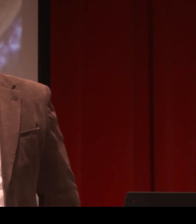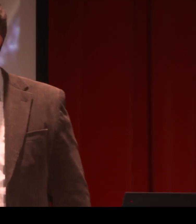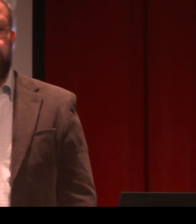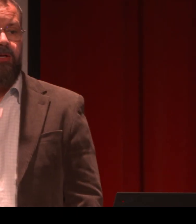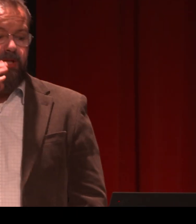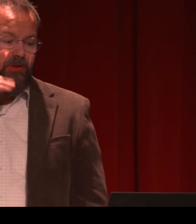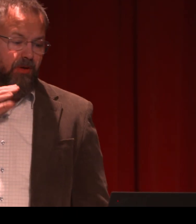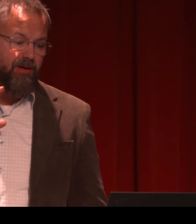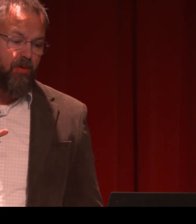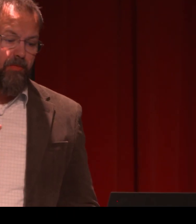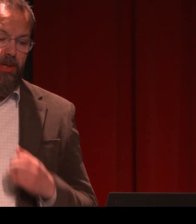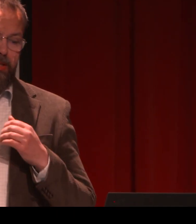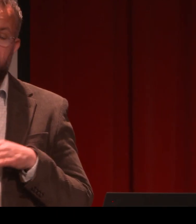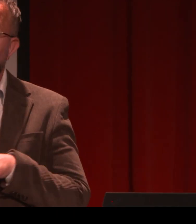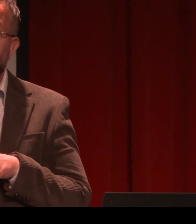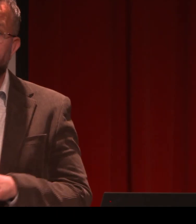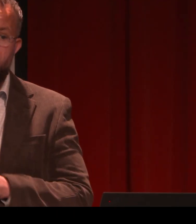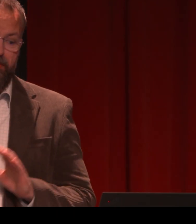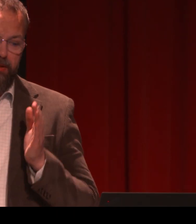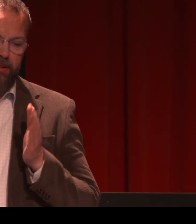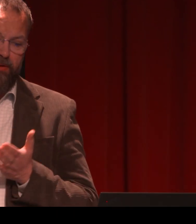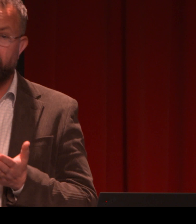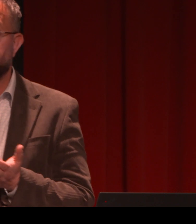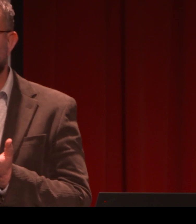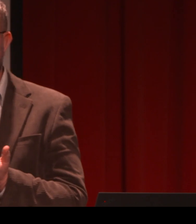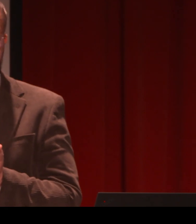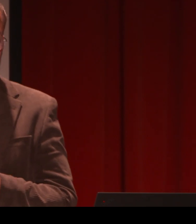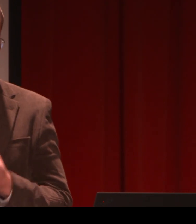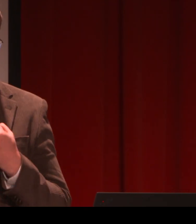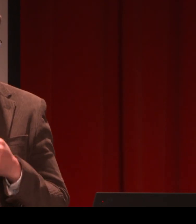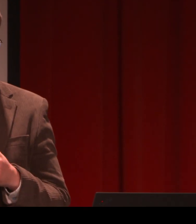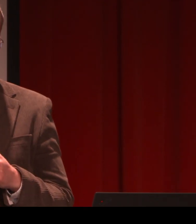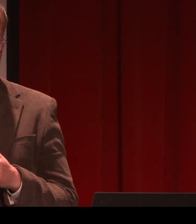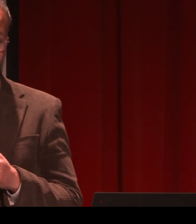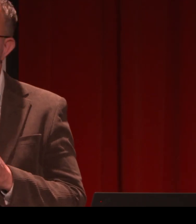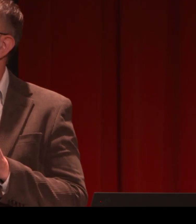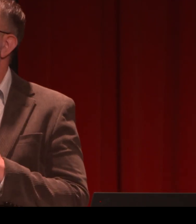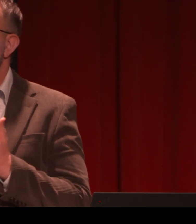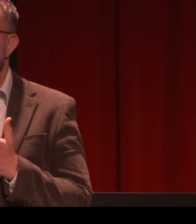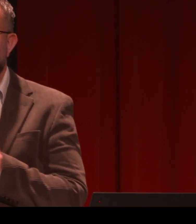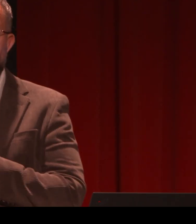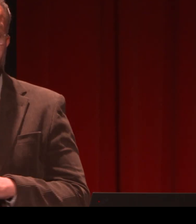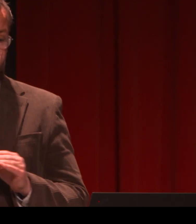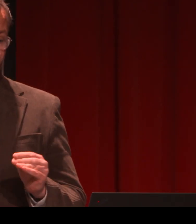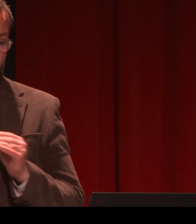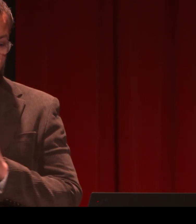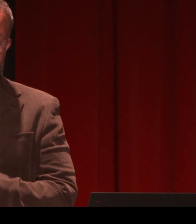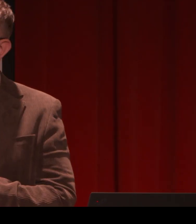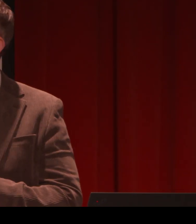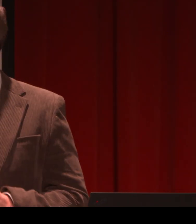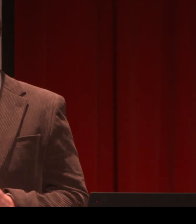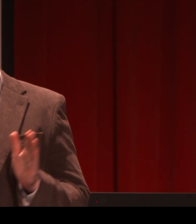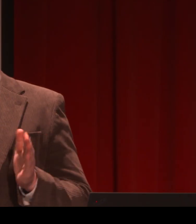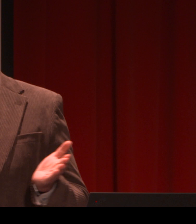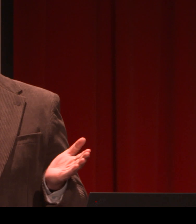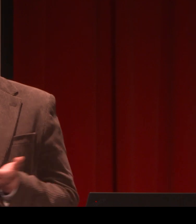Hei! I dag skal vi snakke om inkluderende arbeidsliv, med utgangspunkt i prosjektet tegnspråklig vernepleieutdanning.